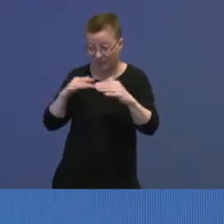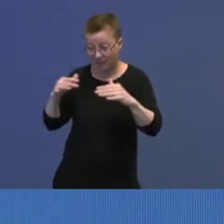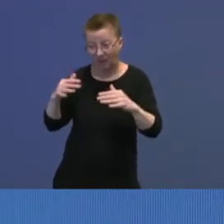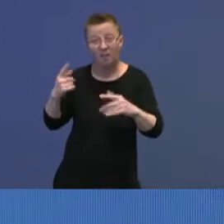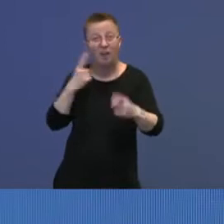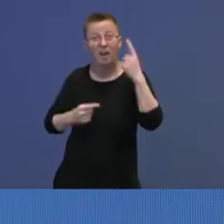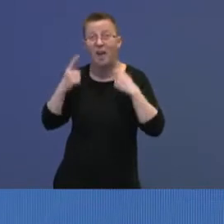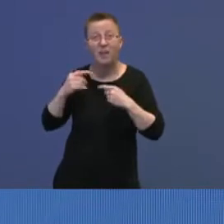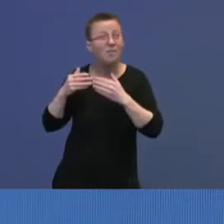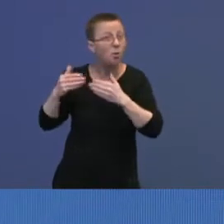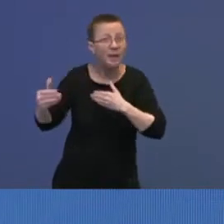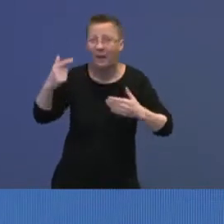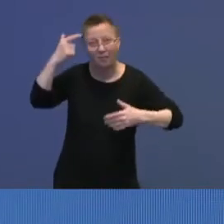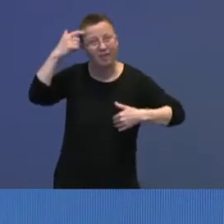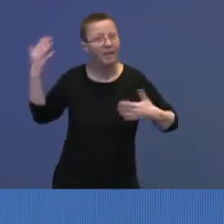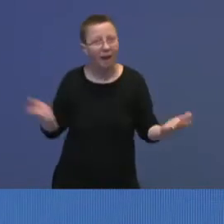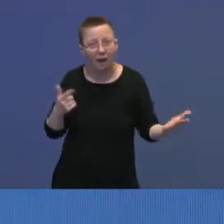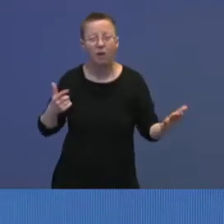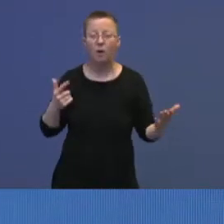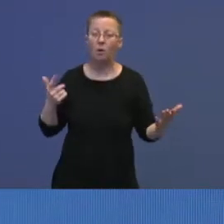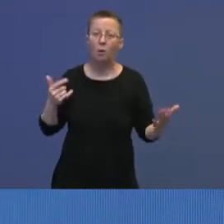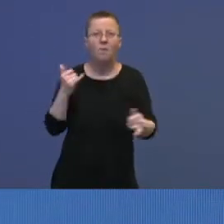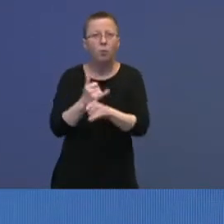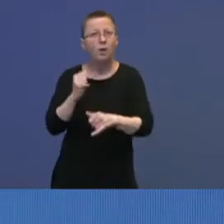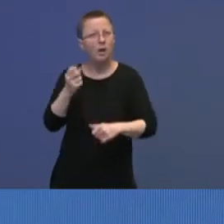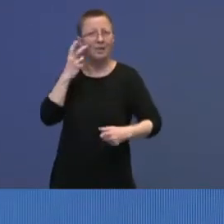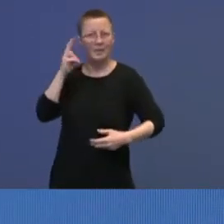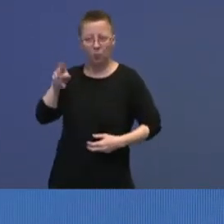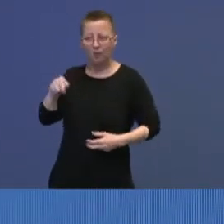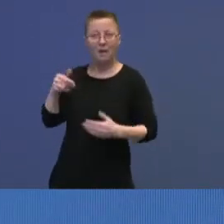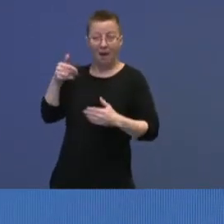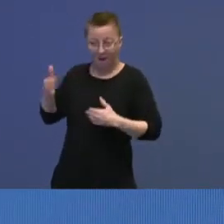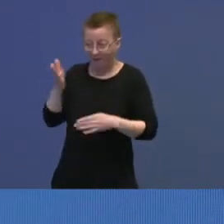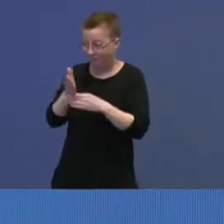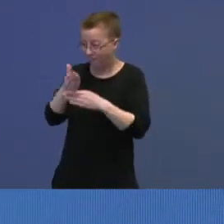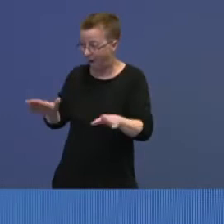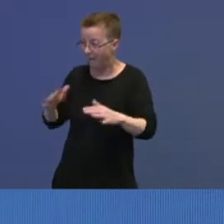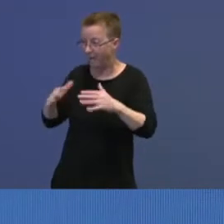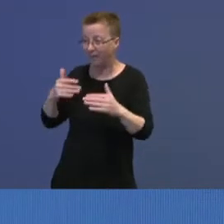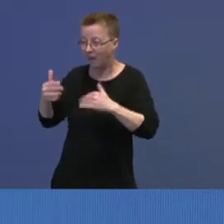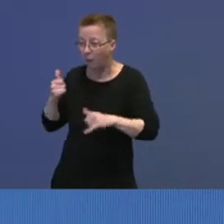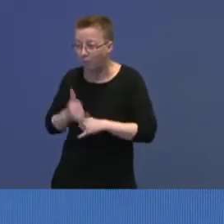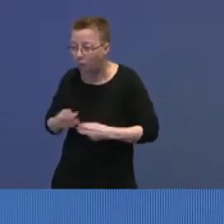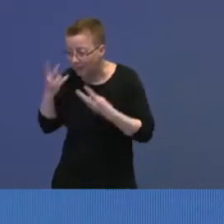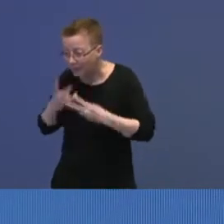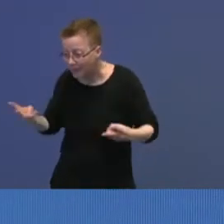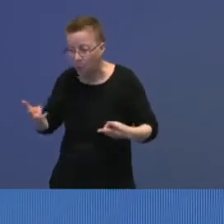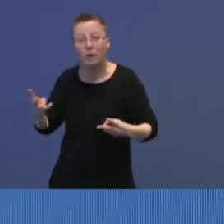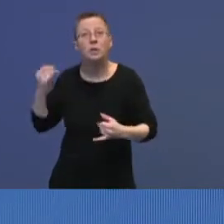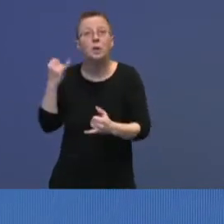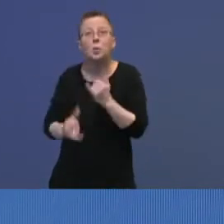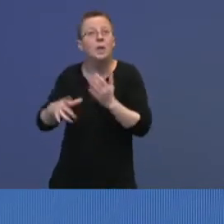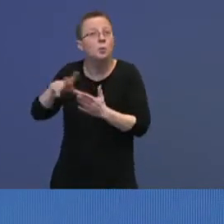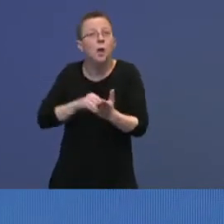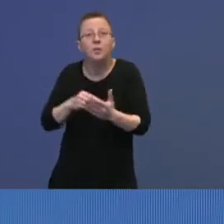Vi vet ikke hvor lenge den varer. Vi vet ikke hvordan det kommer til å se ut i Ukraina når krigen eventuelt er over. Eller hva som er slutstreken